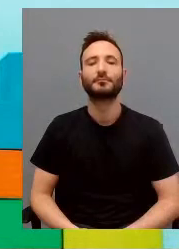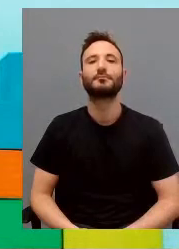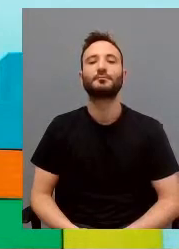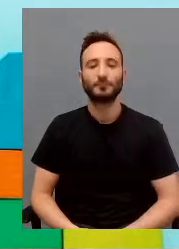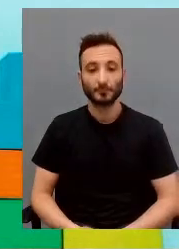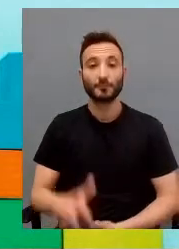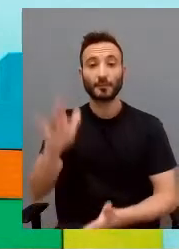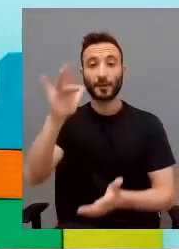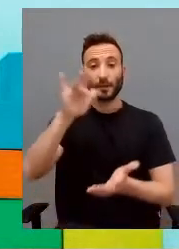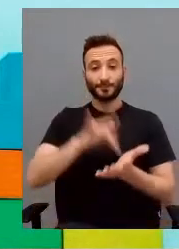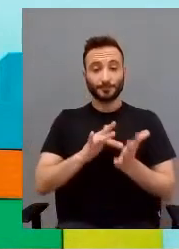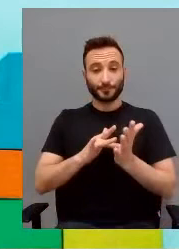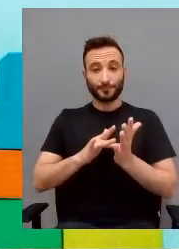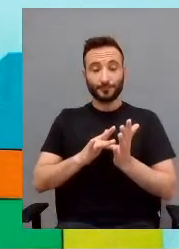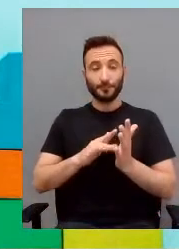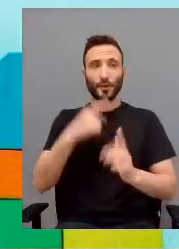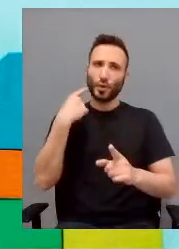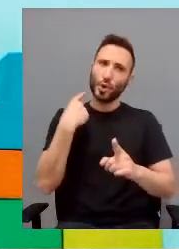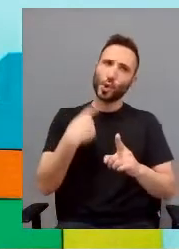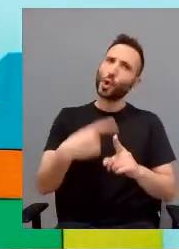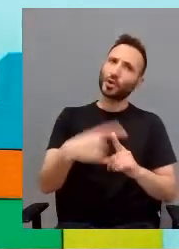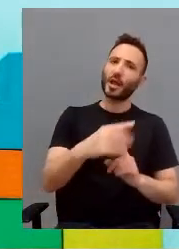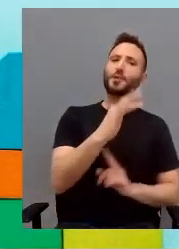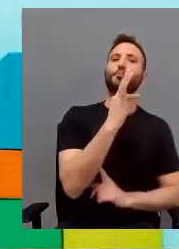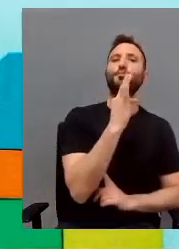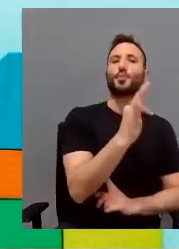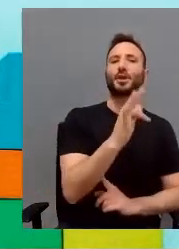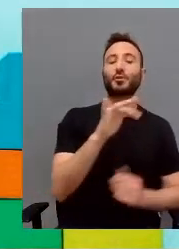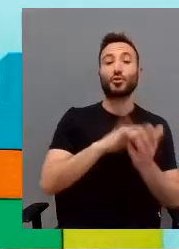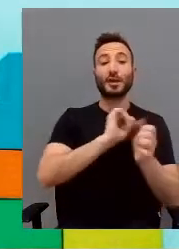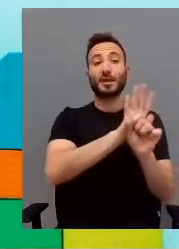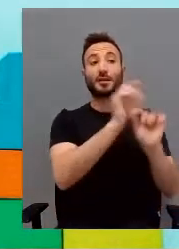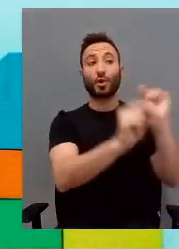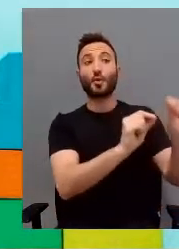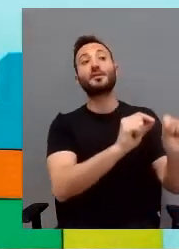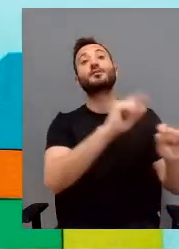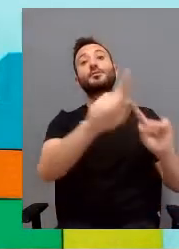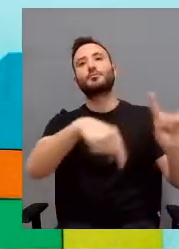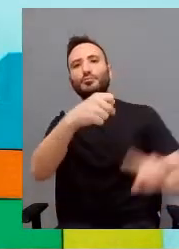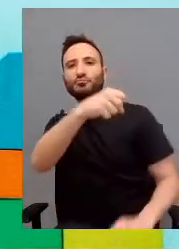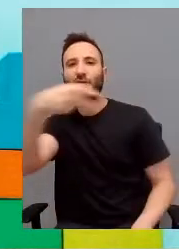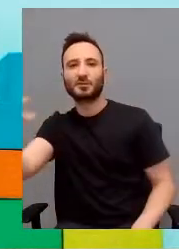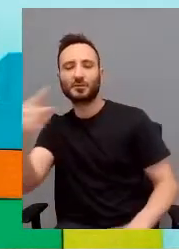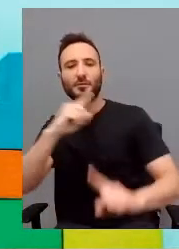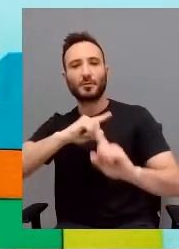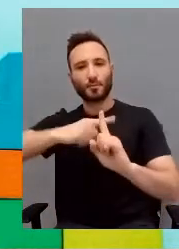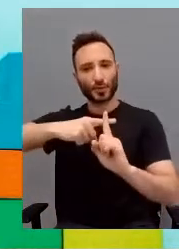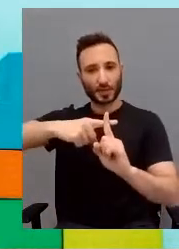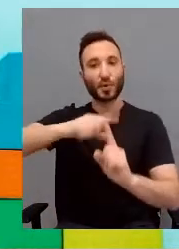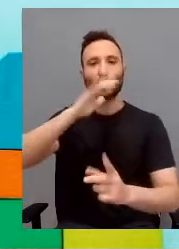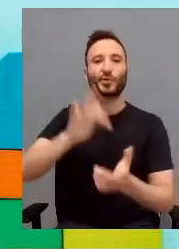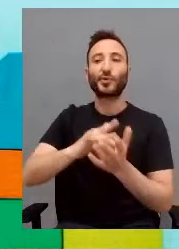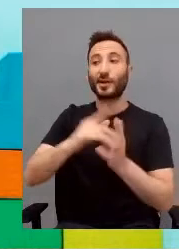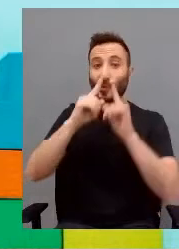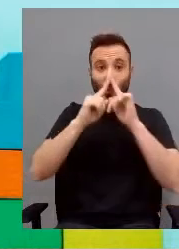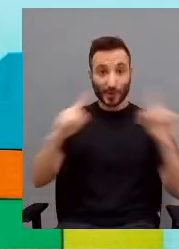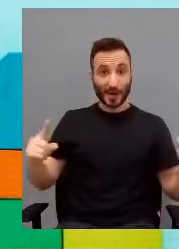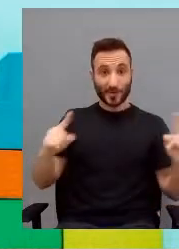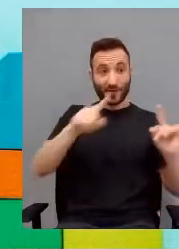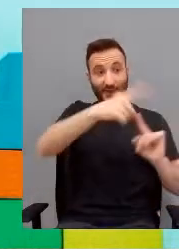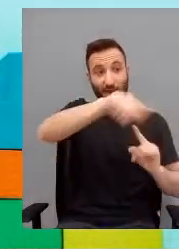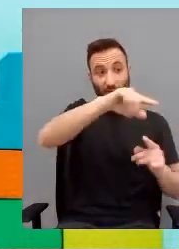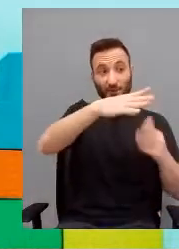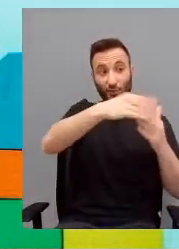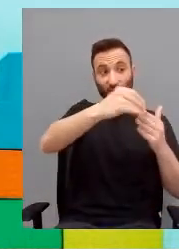certe cose positivi nella situazione perché il non contatto con la famiglia durante questo anno le ha, di alcuna maniera,